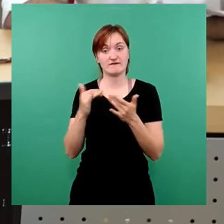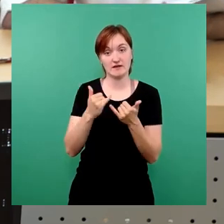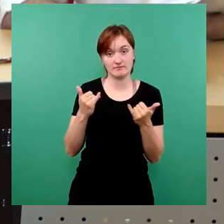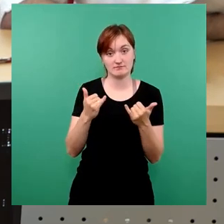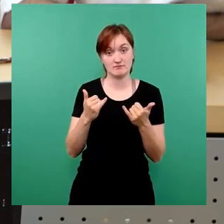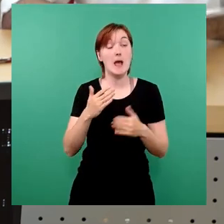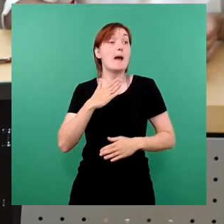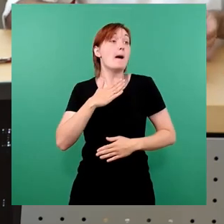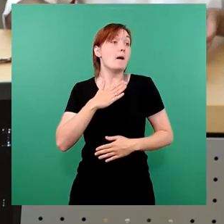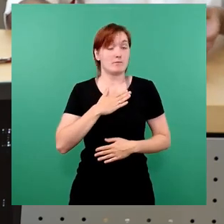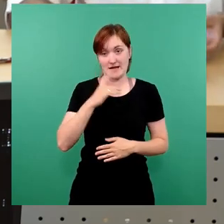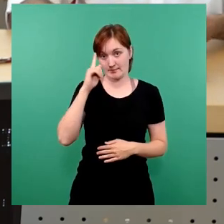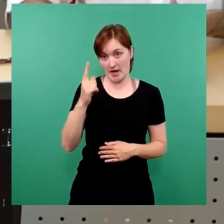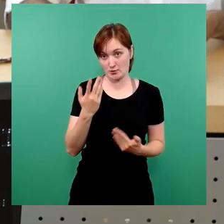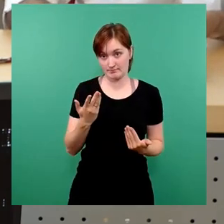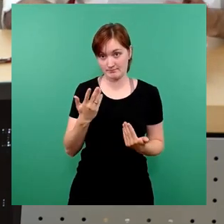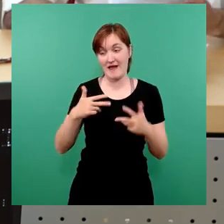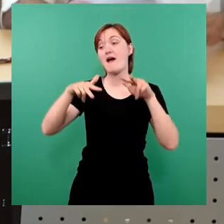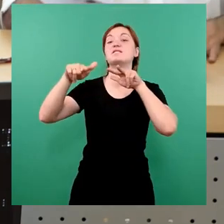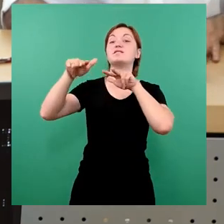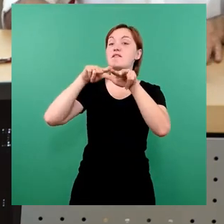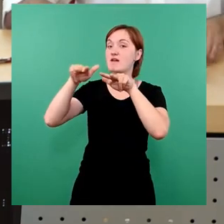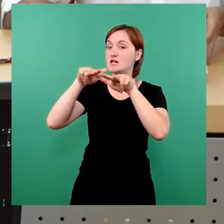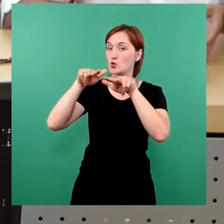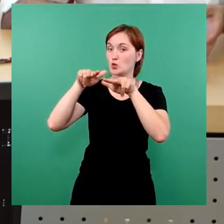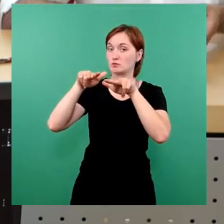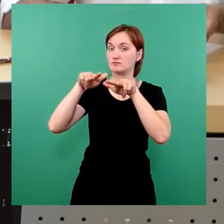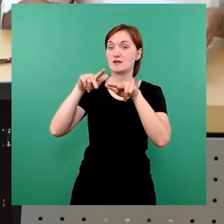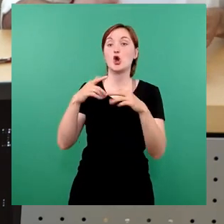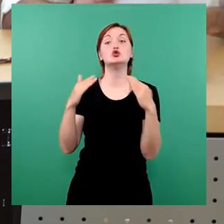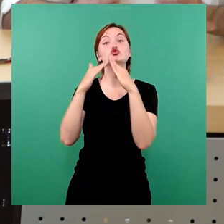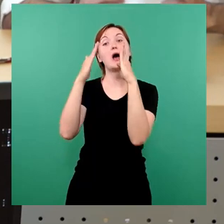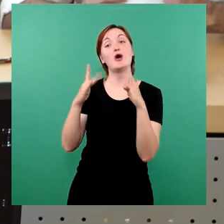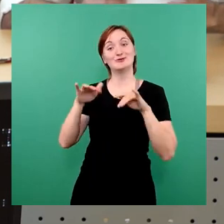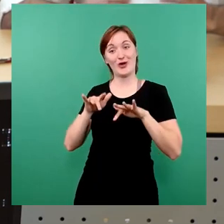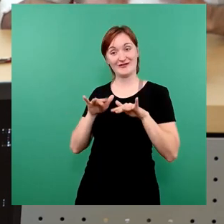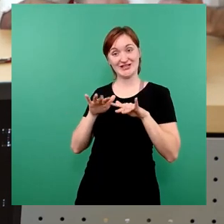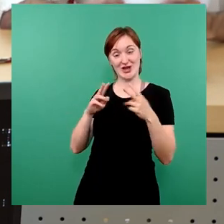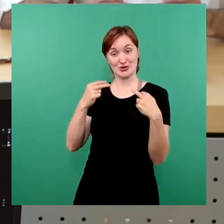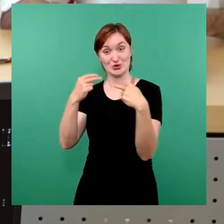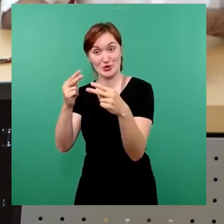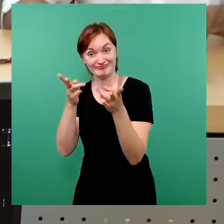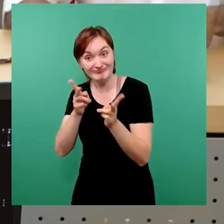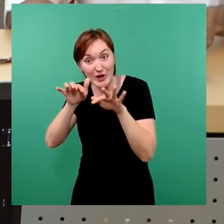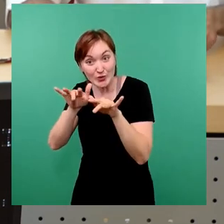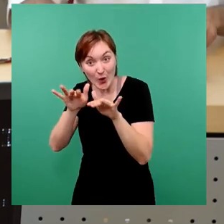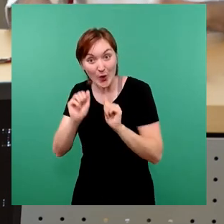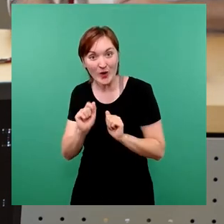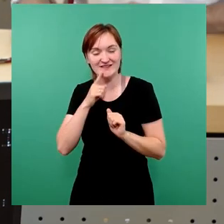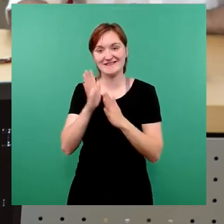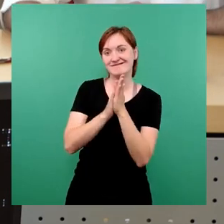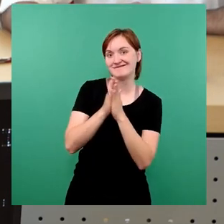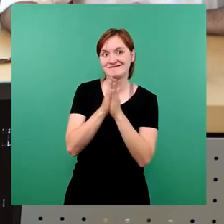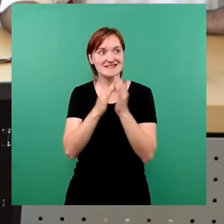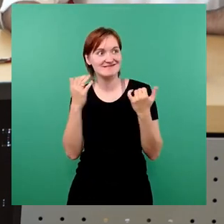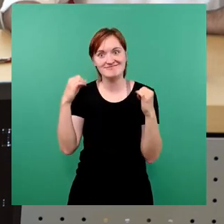meiner Sicht so, dass die Verwaltung aus dem Homeoffice nach Corona zurückgekehrt ist, mit ganz viel Elan jetzt